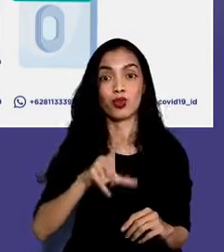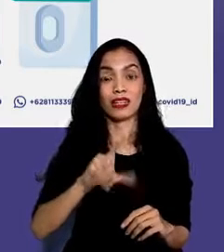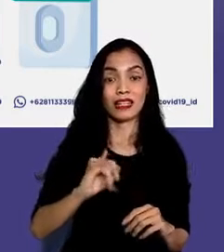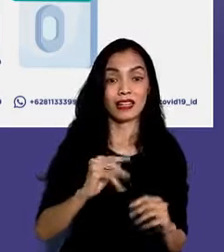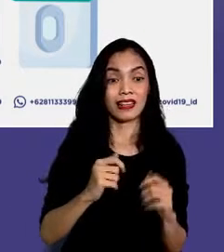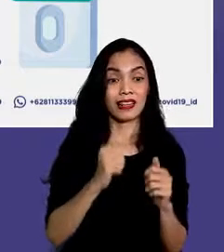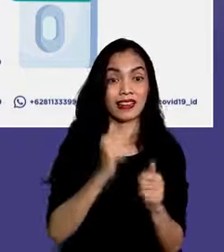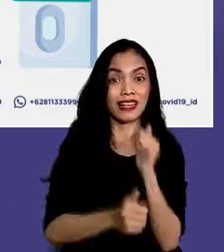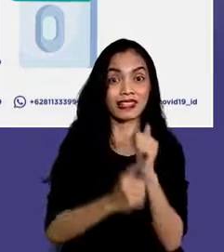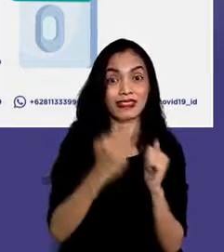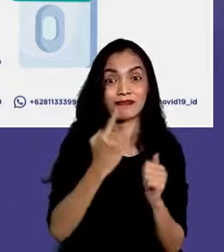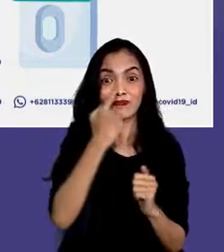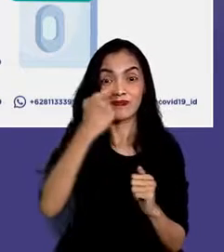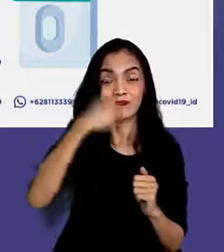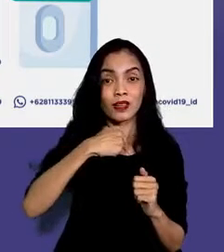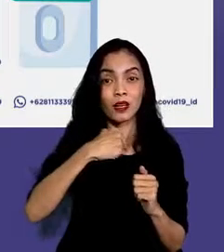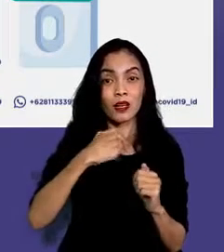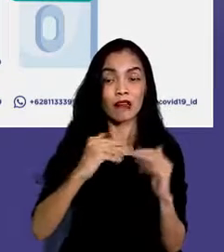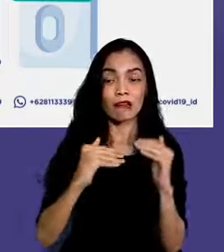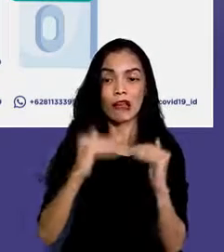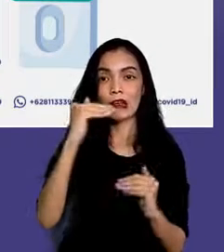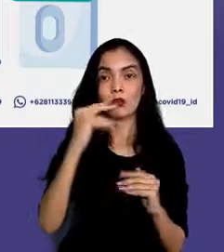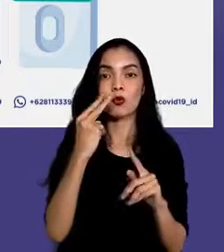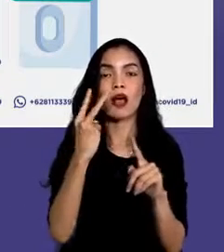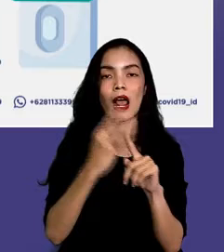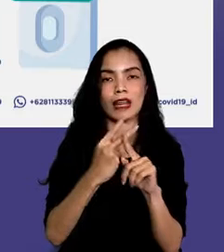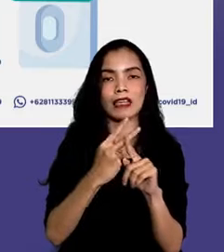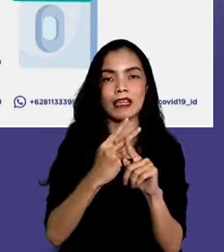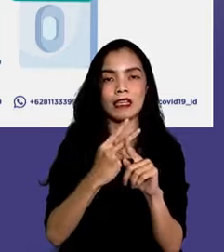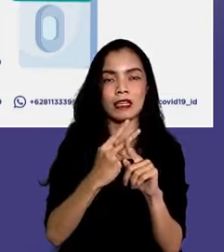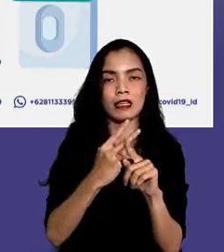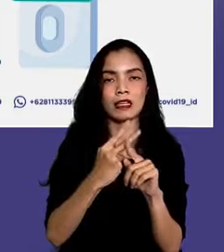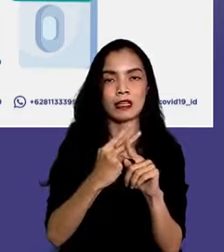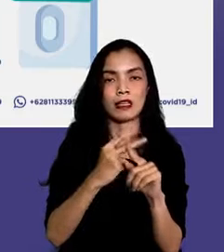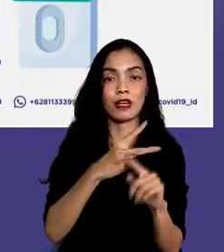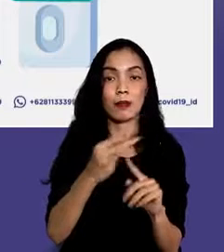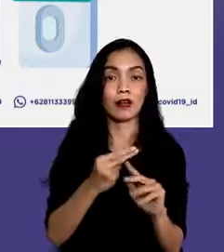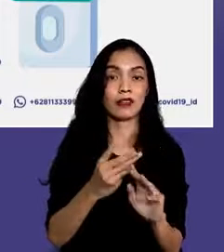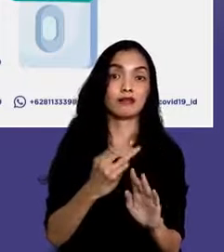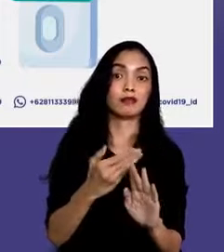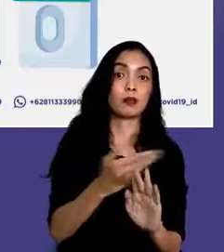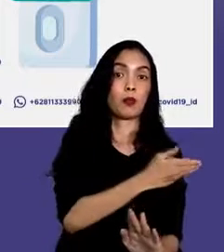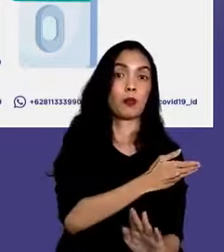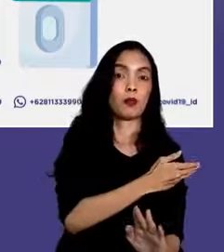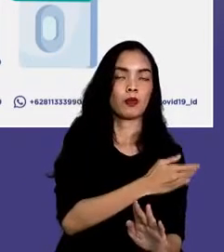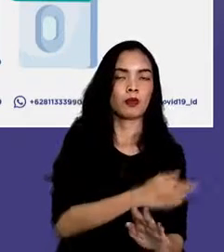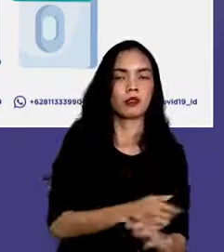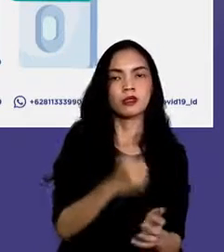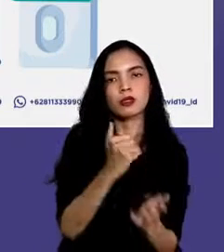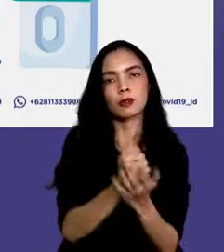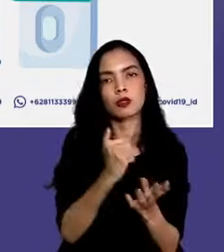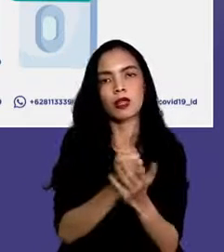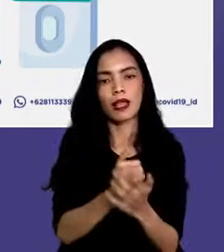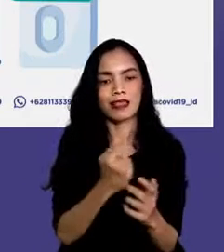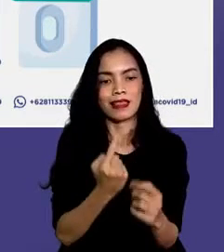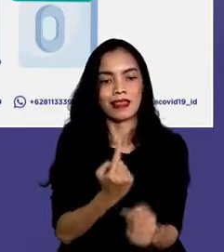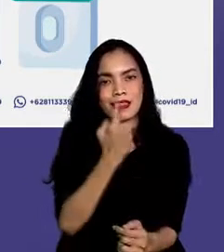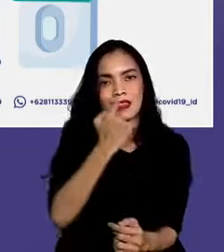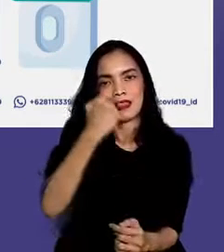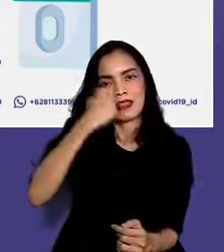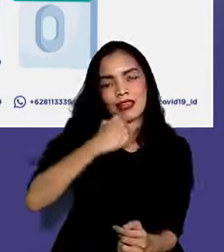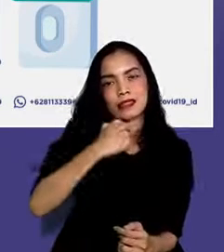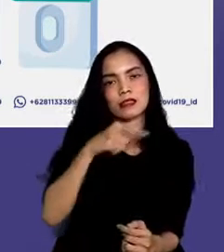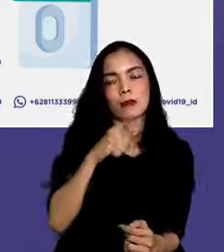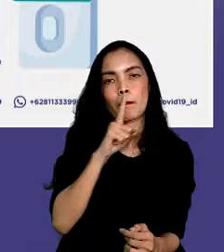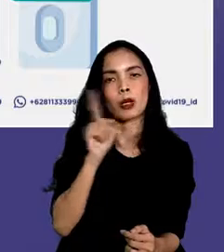peningkatan lebih dari 2 kali lipat dibandingkan di bulan Juni 2021. pada prinsipnya testing menjadi